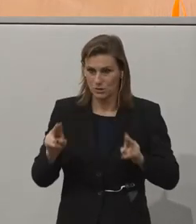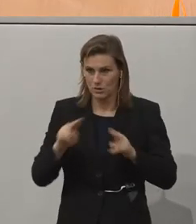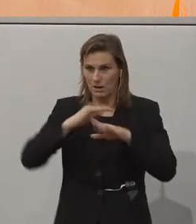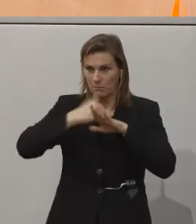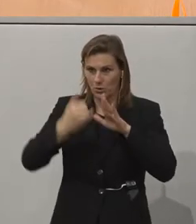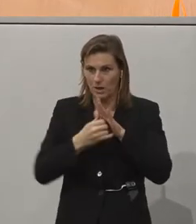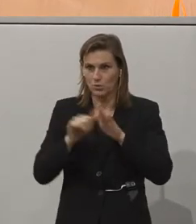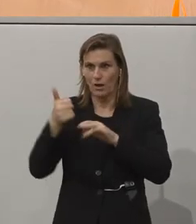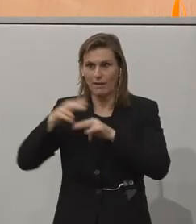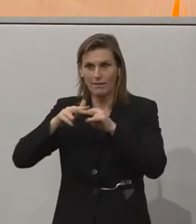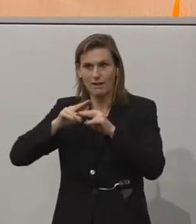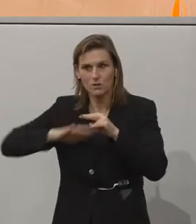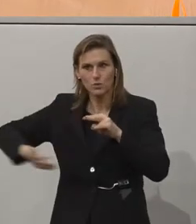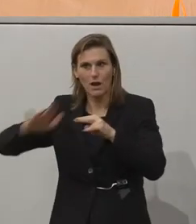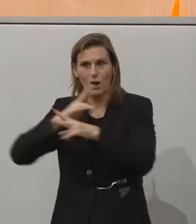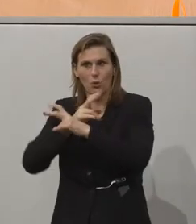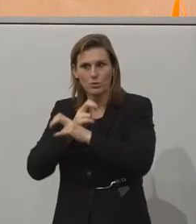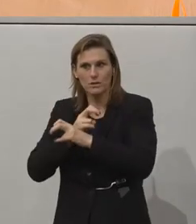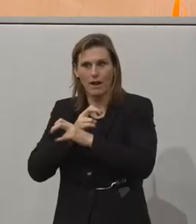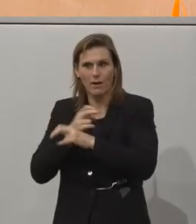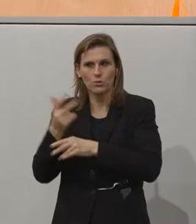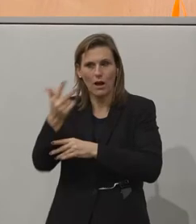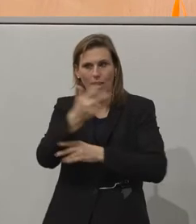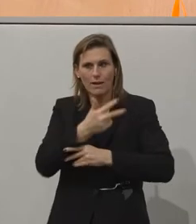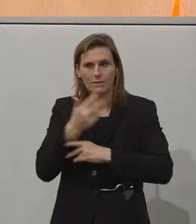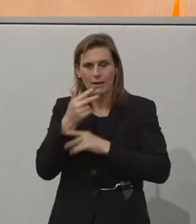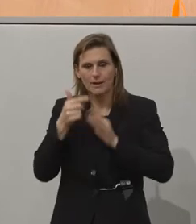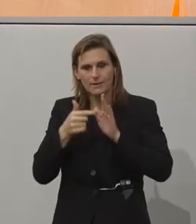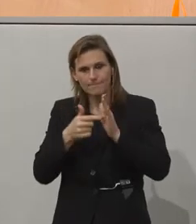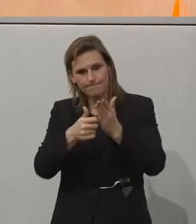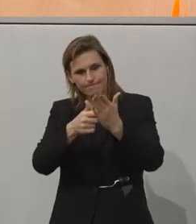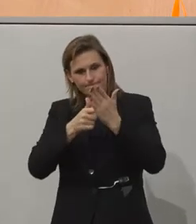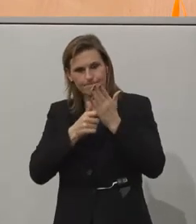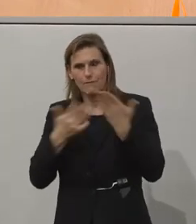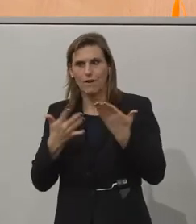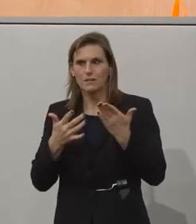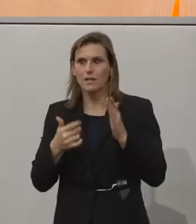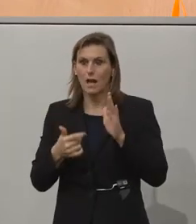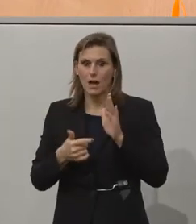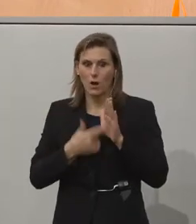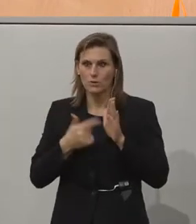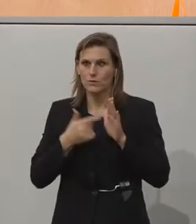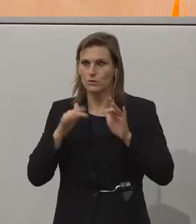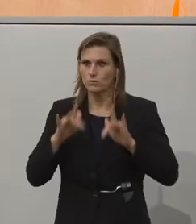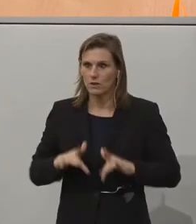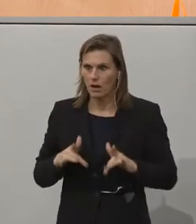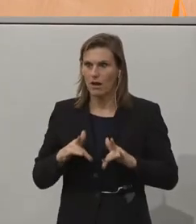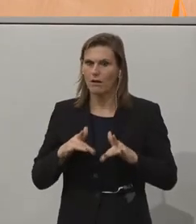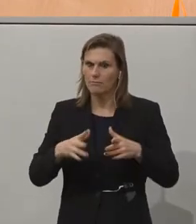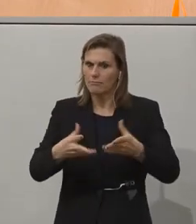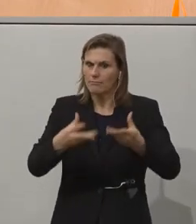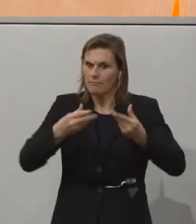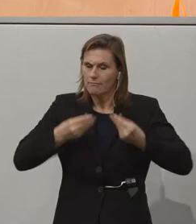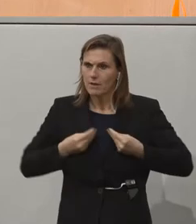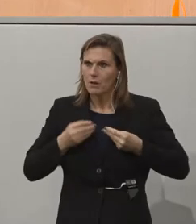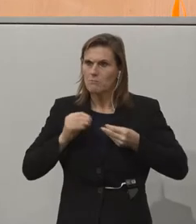und ein nationales Projekt. Und alle haben gezeigt, dass wenn man sich den Herausforderungen stellt und anschaut, was es denn für Probleme gibt, die wir